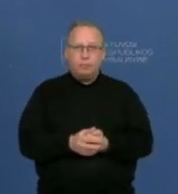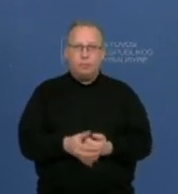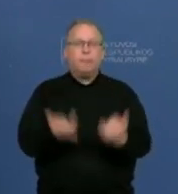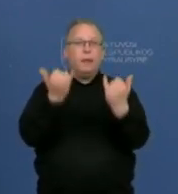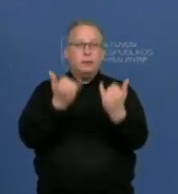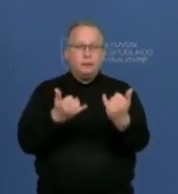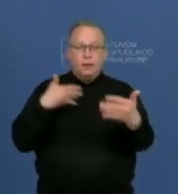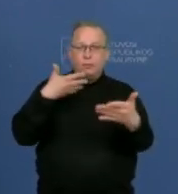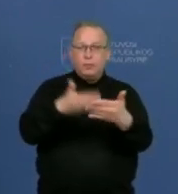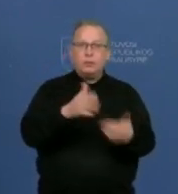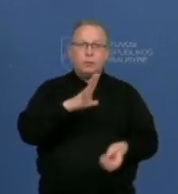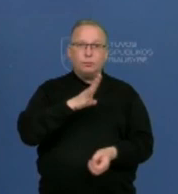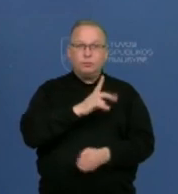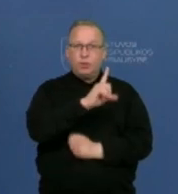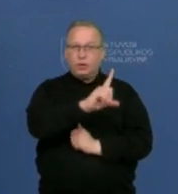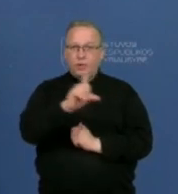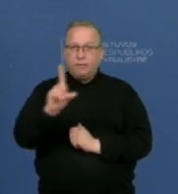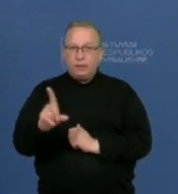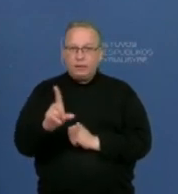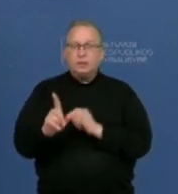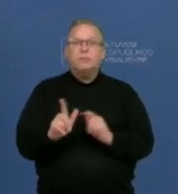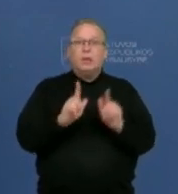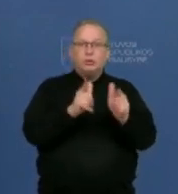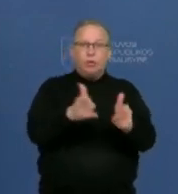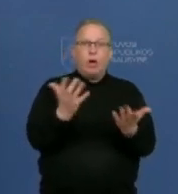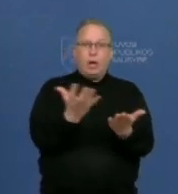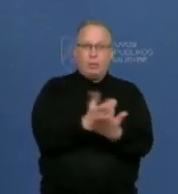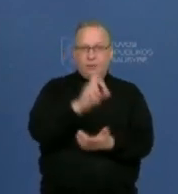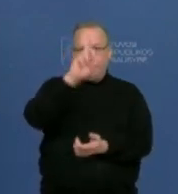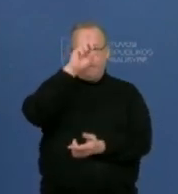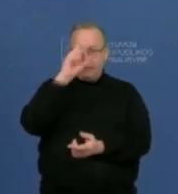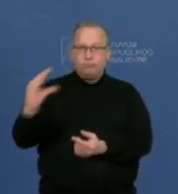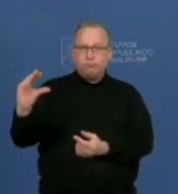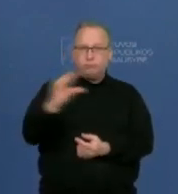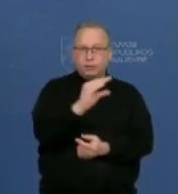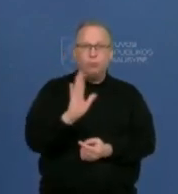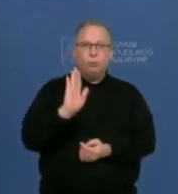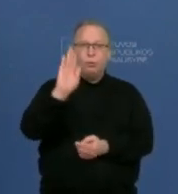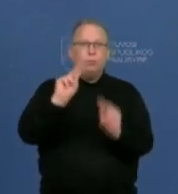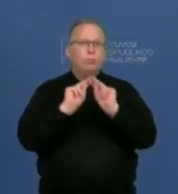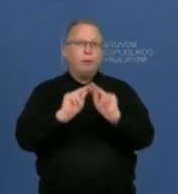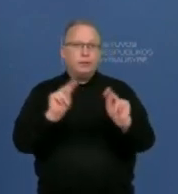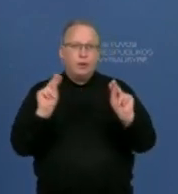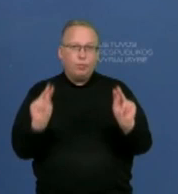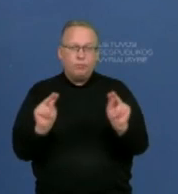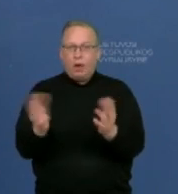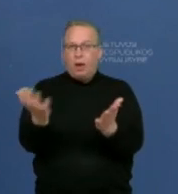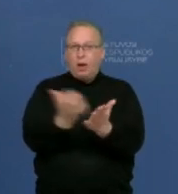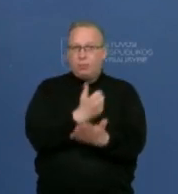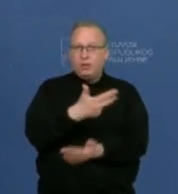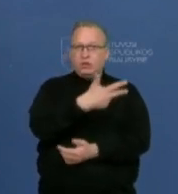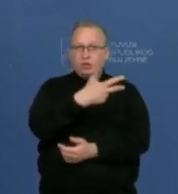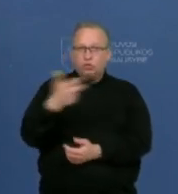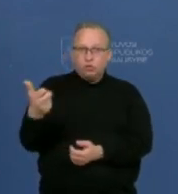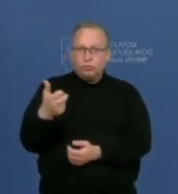šiol vyko taip, kad kiekvienas įstojas ir gaunantis valstybės finansavimą, busimasis pedagogės, gaudavo ir 300